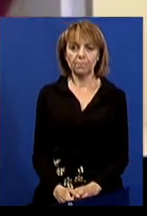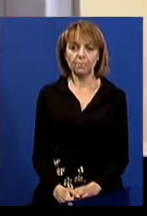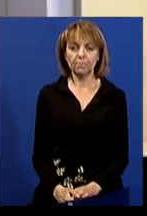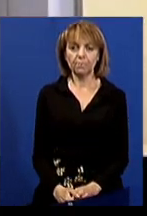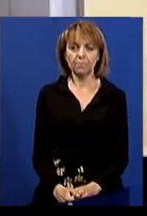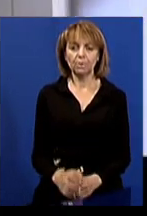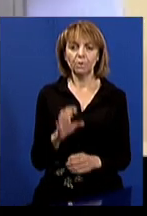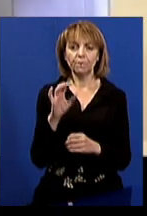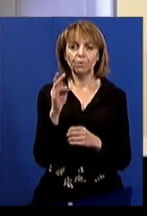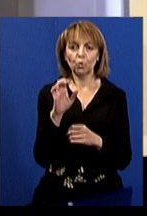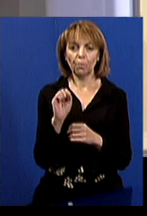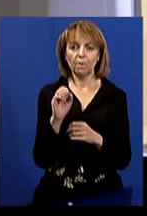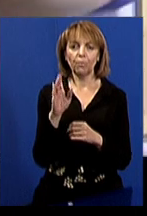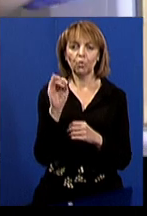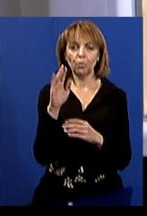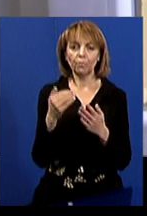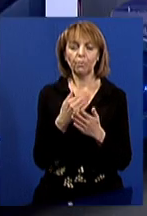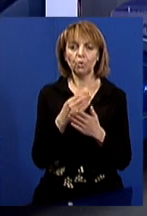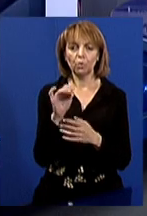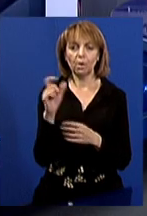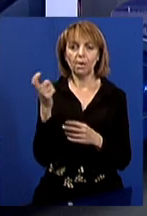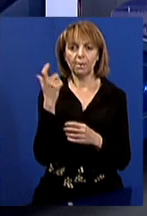Софія Цвіткова, Михайло Воронков, Новини ЮАХ Харків.